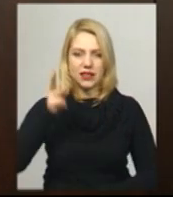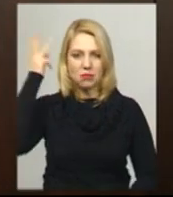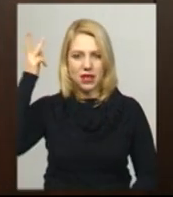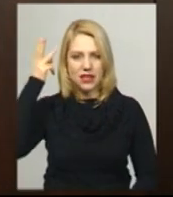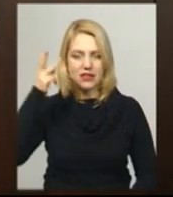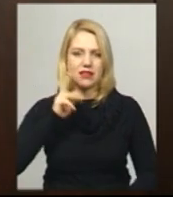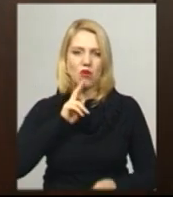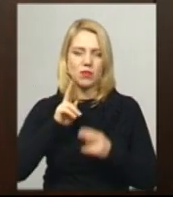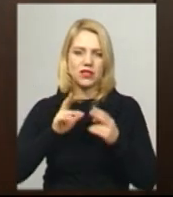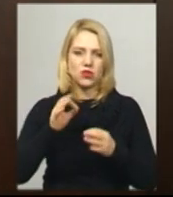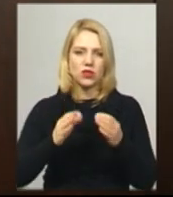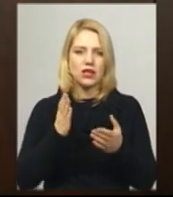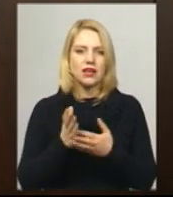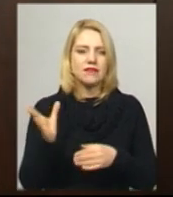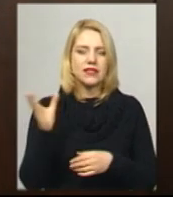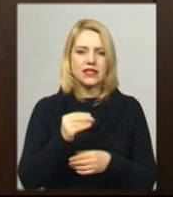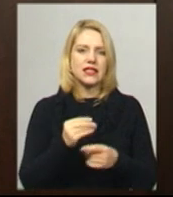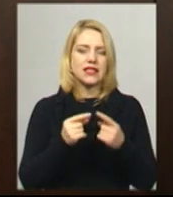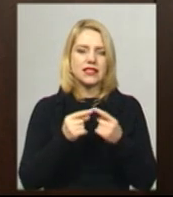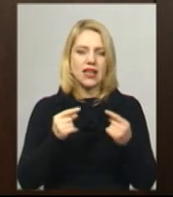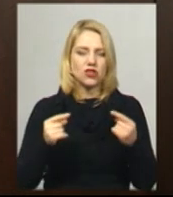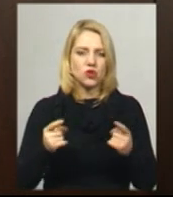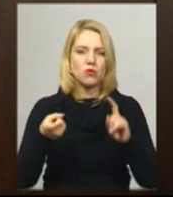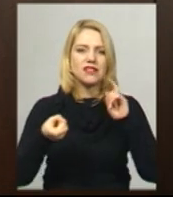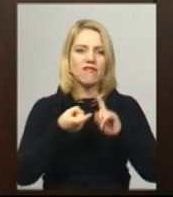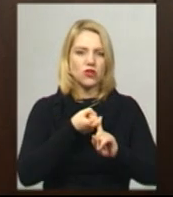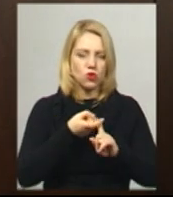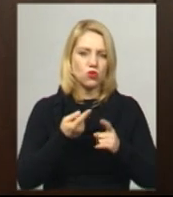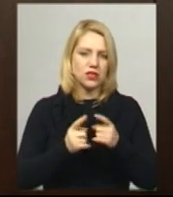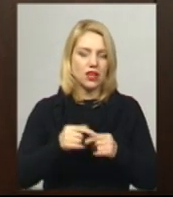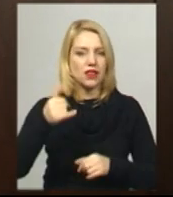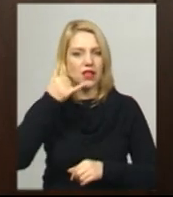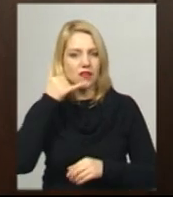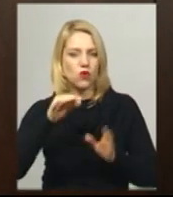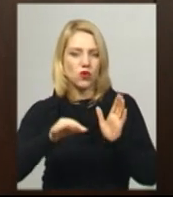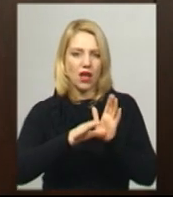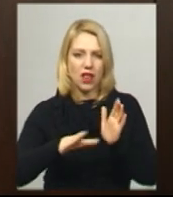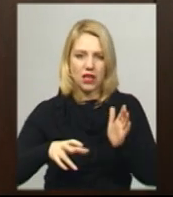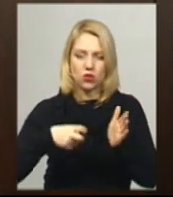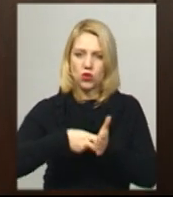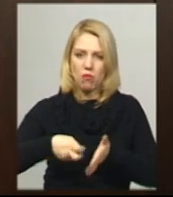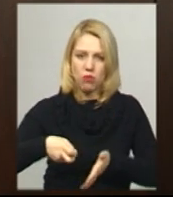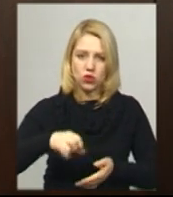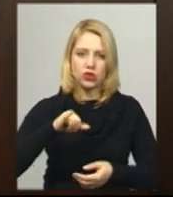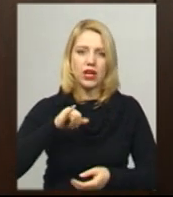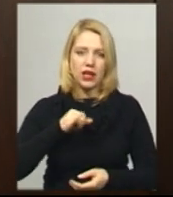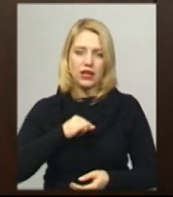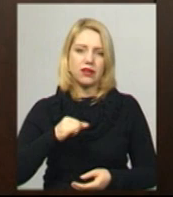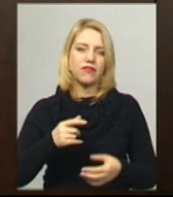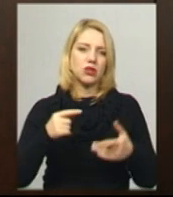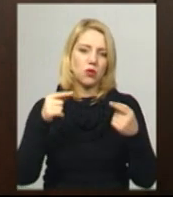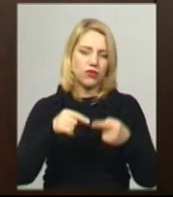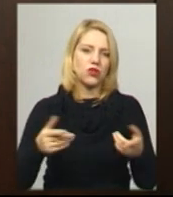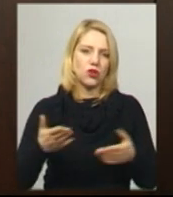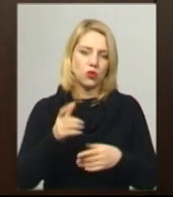розміщені всі засоби зв'язку, як телефони, також електронні засоби зв'язку, пошта, відповідно, до якої